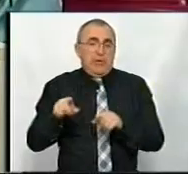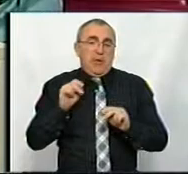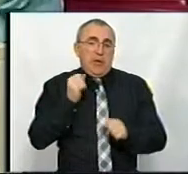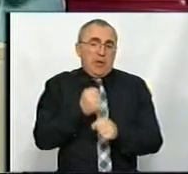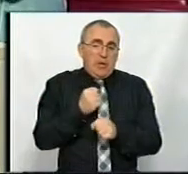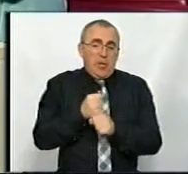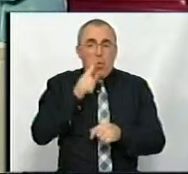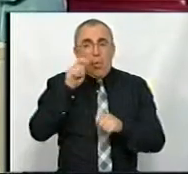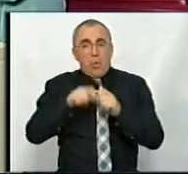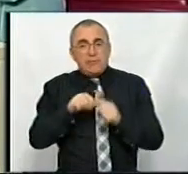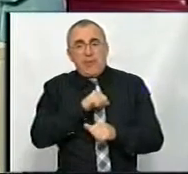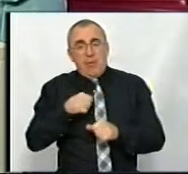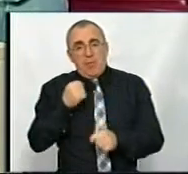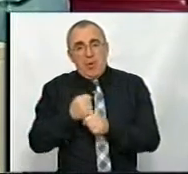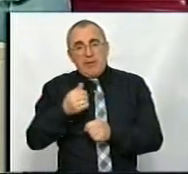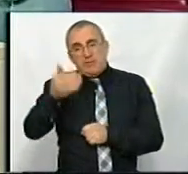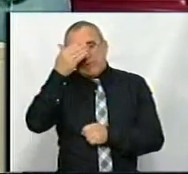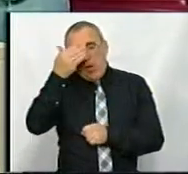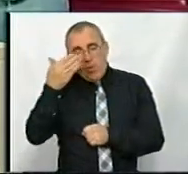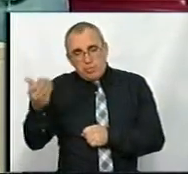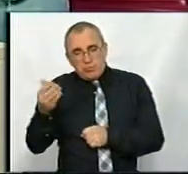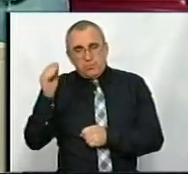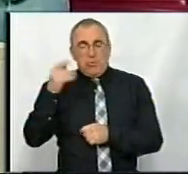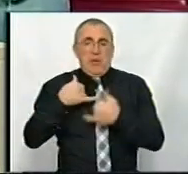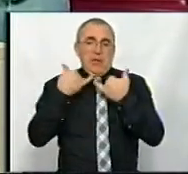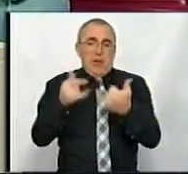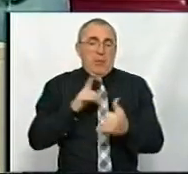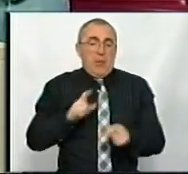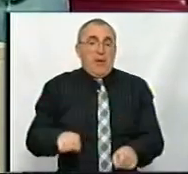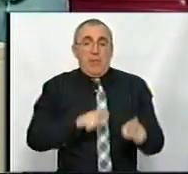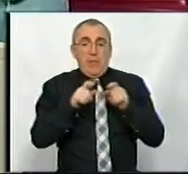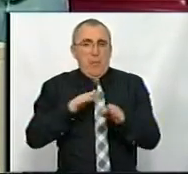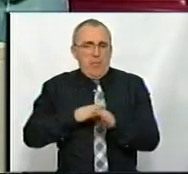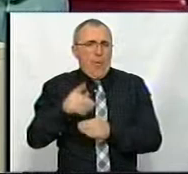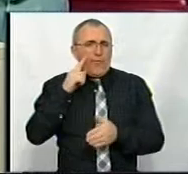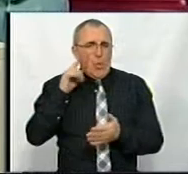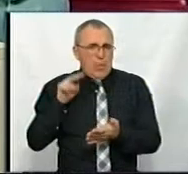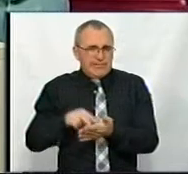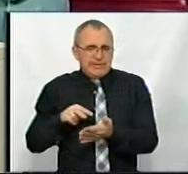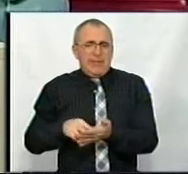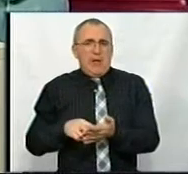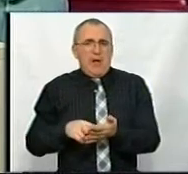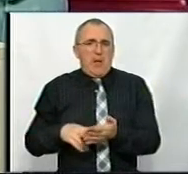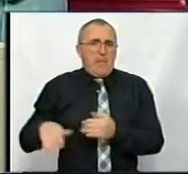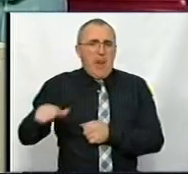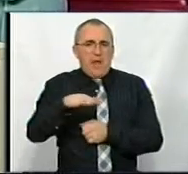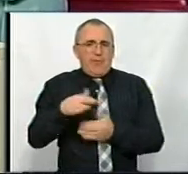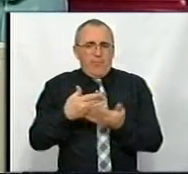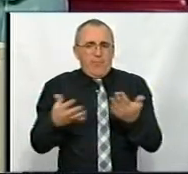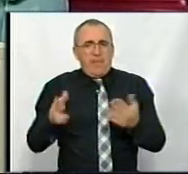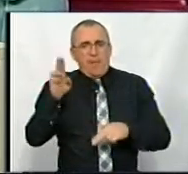Контроль за самостійною роботою, роботу за очниками, наприклад. Для того, щоб перейти повноцінно на всі платформи, і